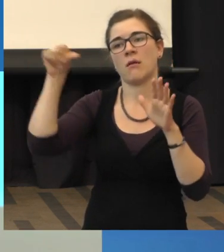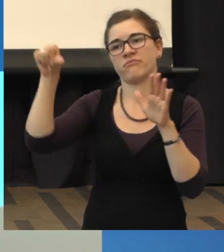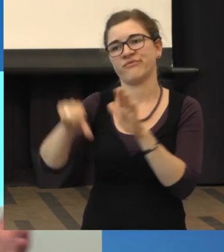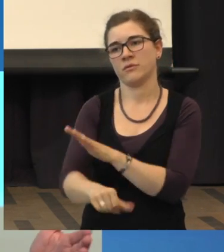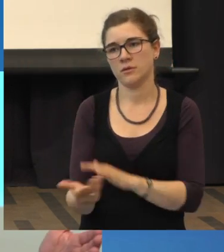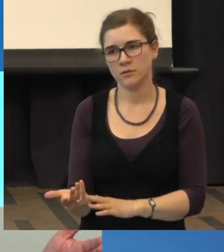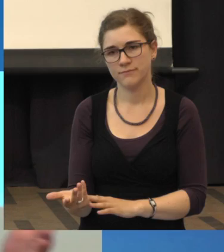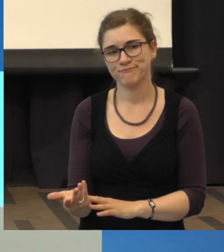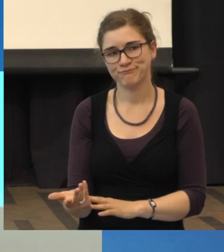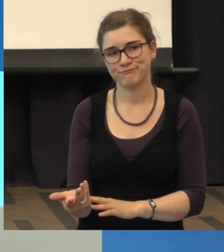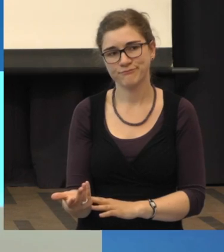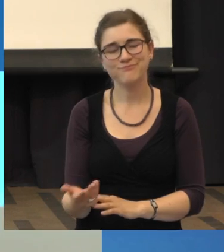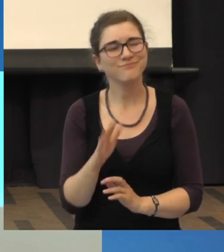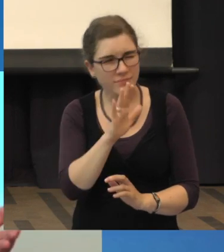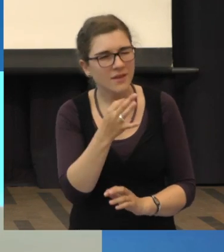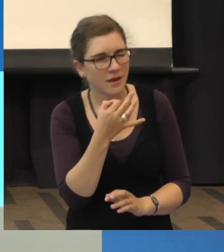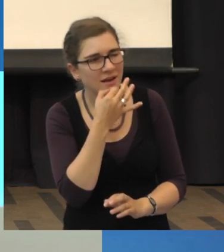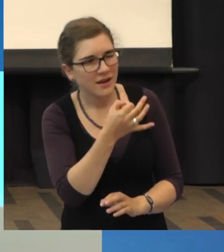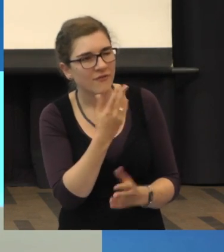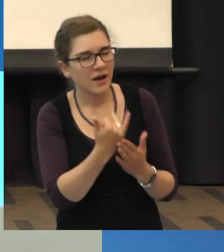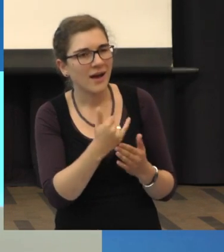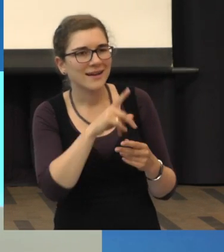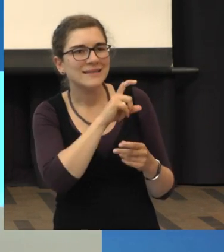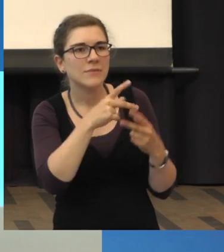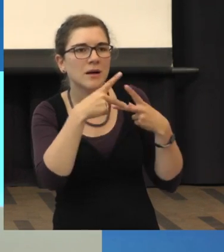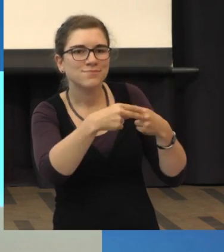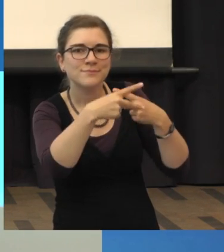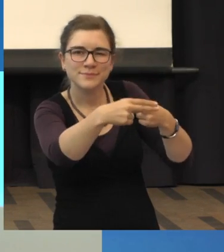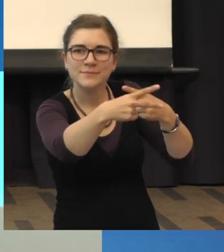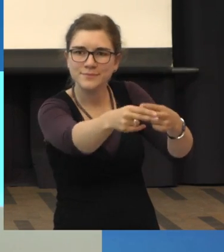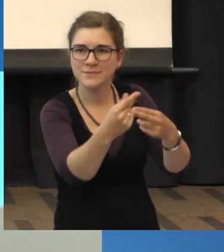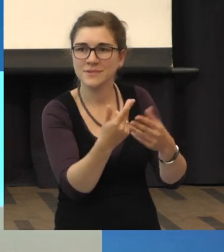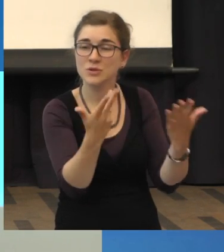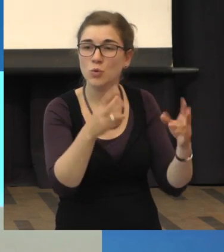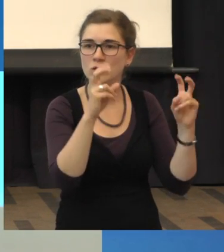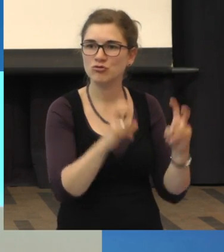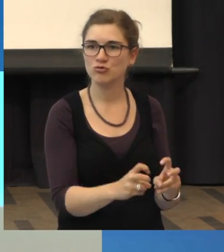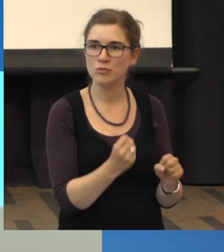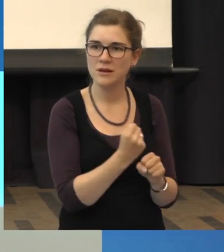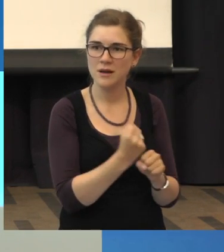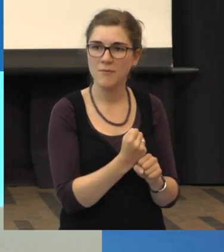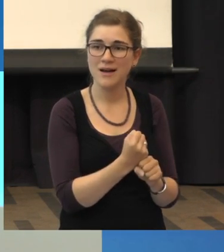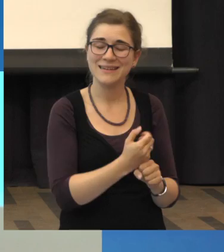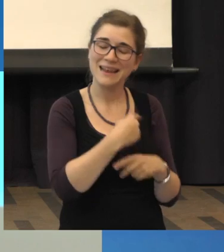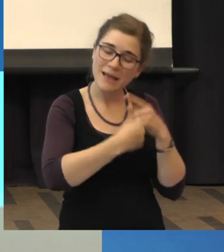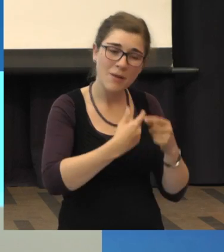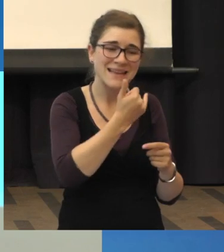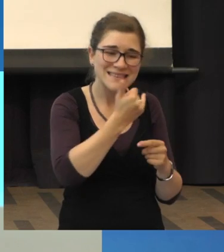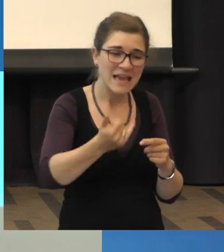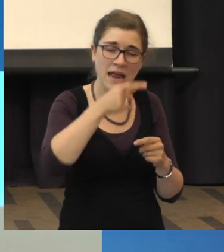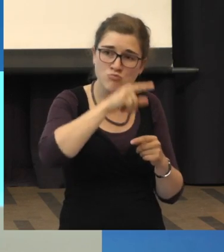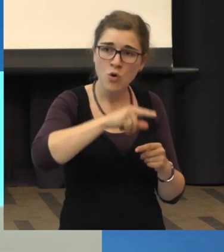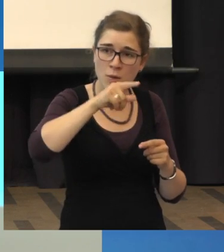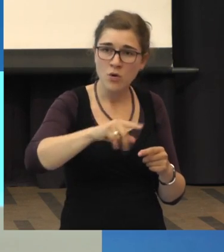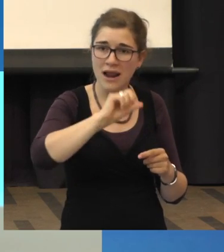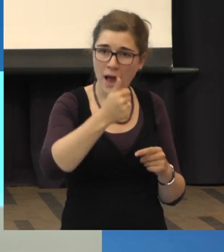man eben, das war auch nochmal Ihre Frage da eben über die Intervalle. Ich sagte schon, die Studien sind gemacht worden, da ist jeden Monat eine Spritze gemacht worden,